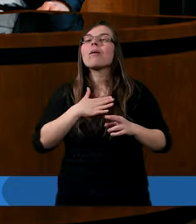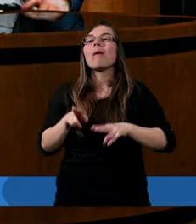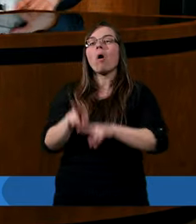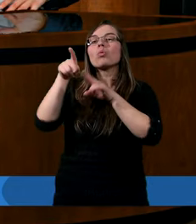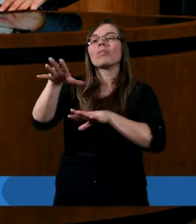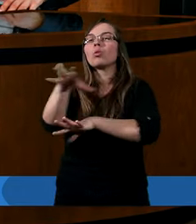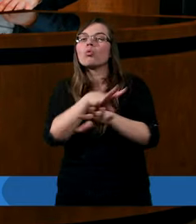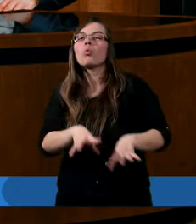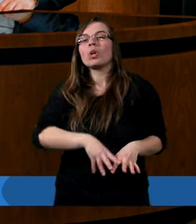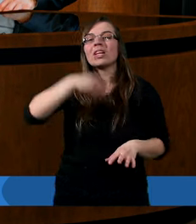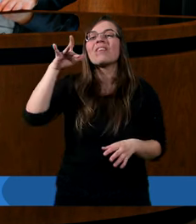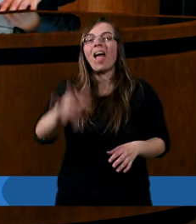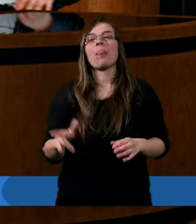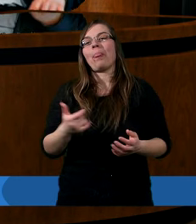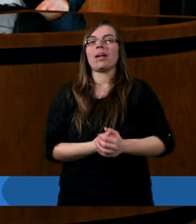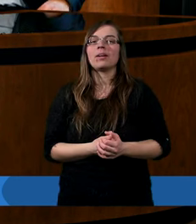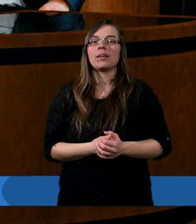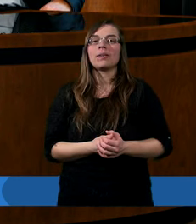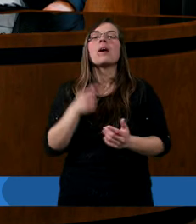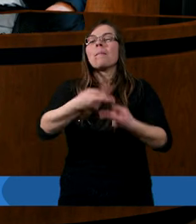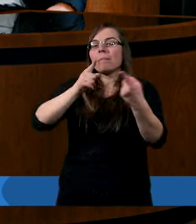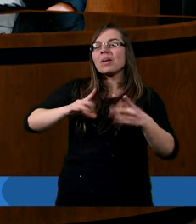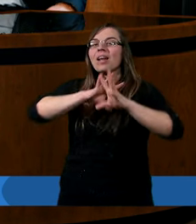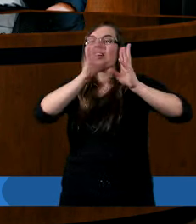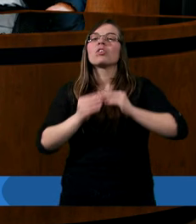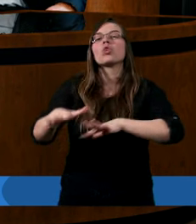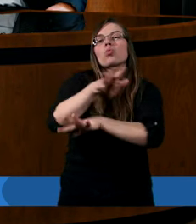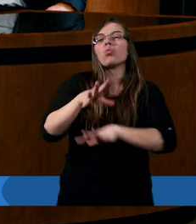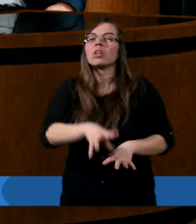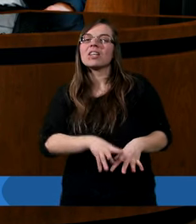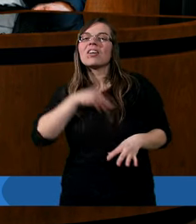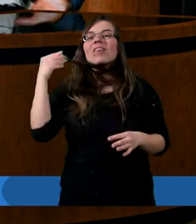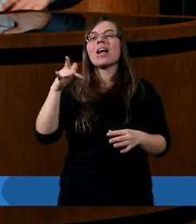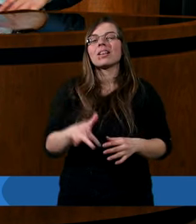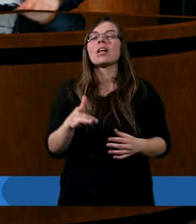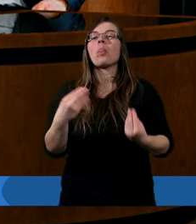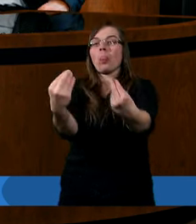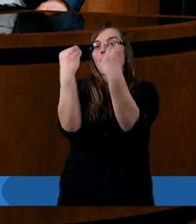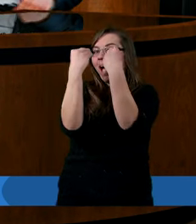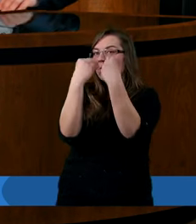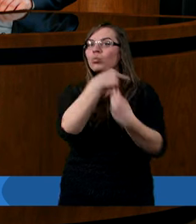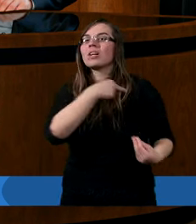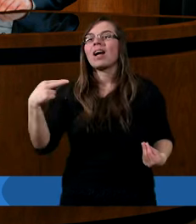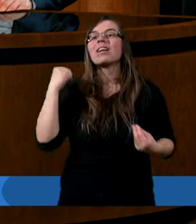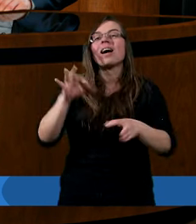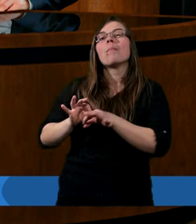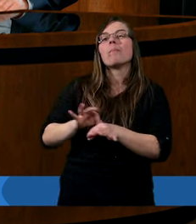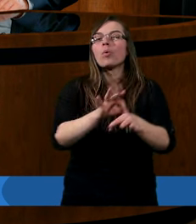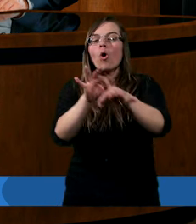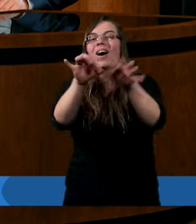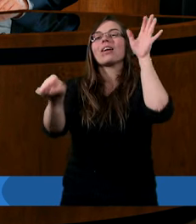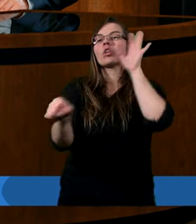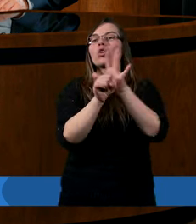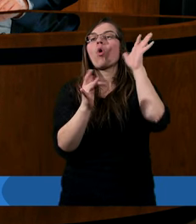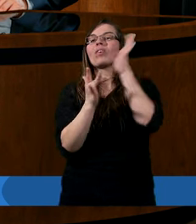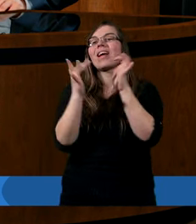ma Duch Święty? Przede wszystkim Duch Święty naucza nas i prowadzi